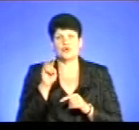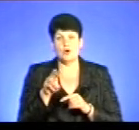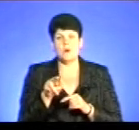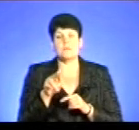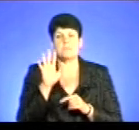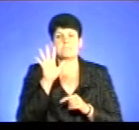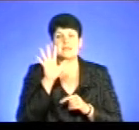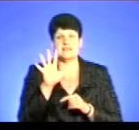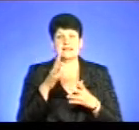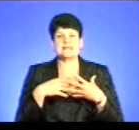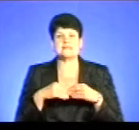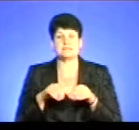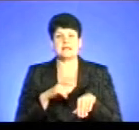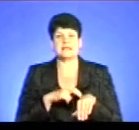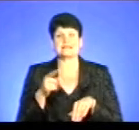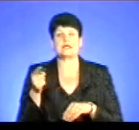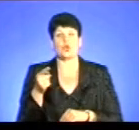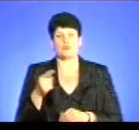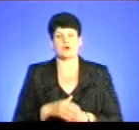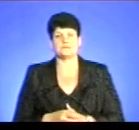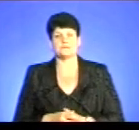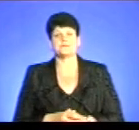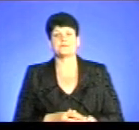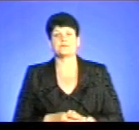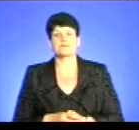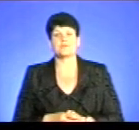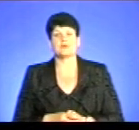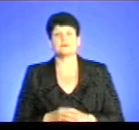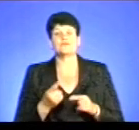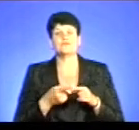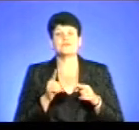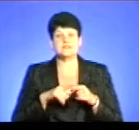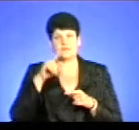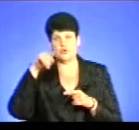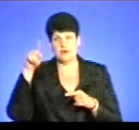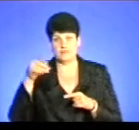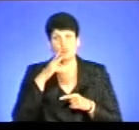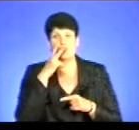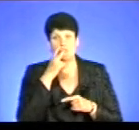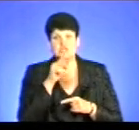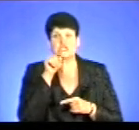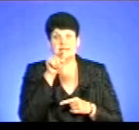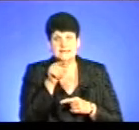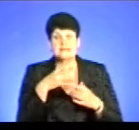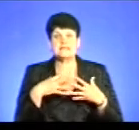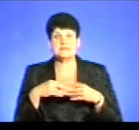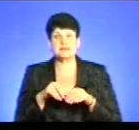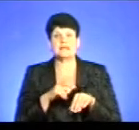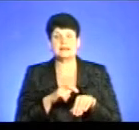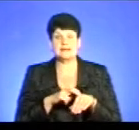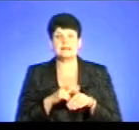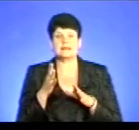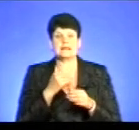сімейних лікарів Тернополя. У цій інфографіці ми побачимо саме тих сімейних лікарів, які